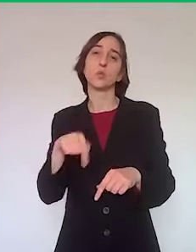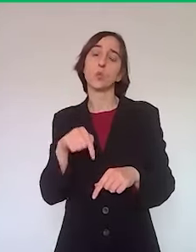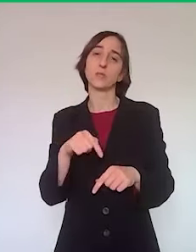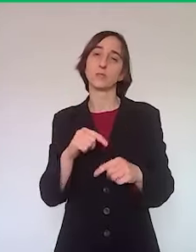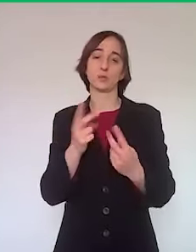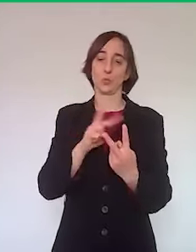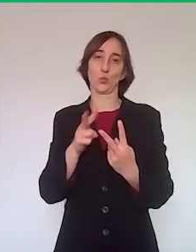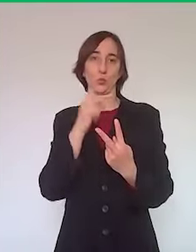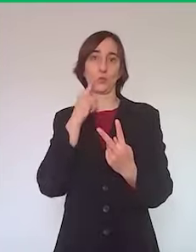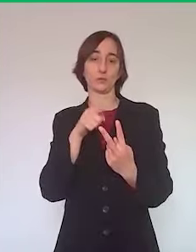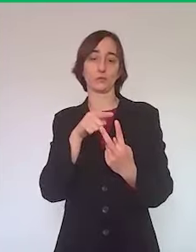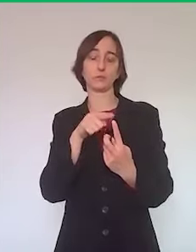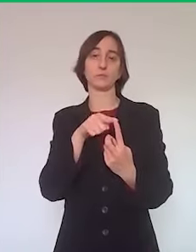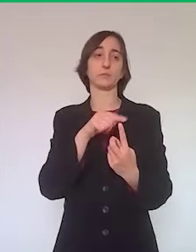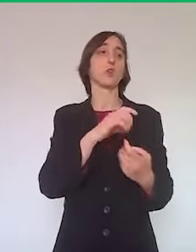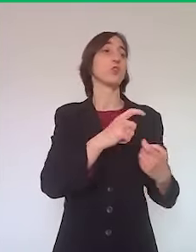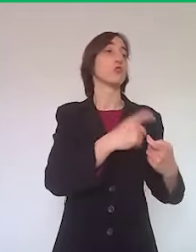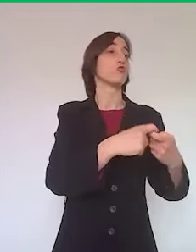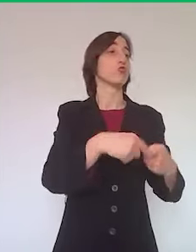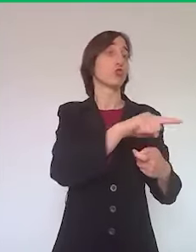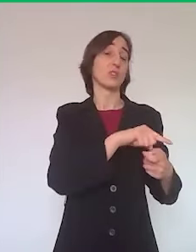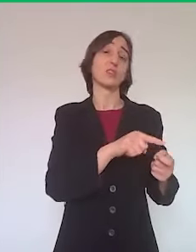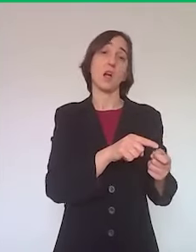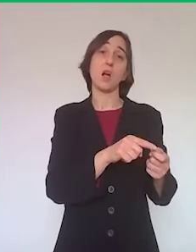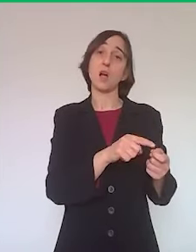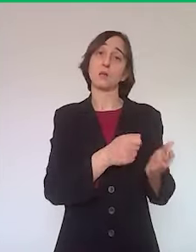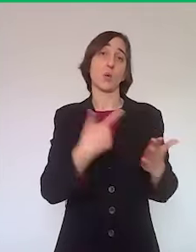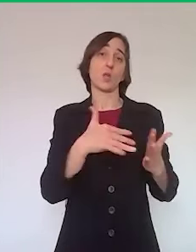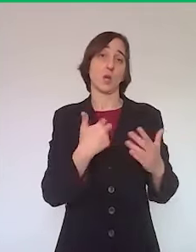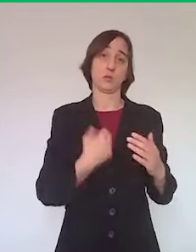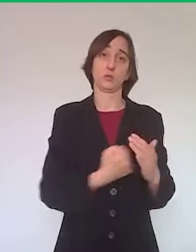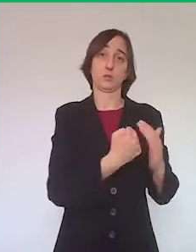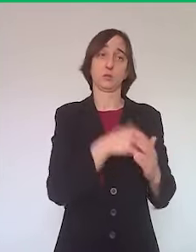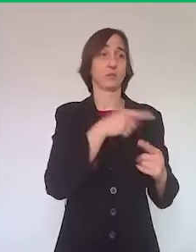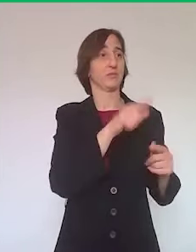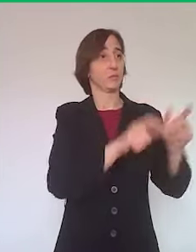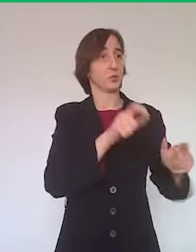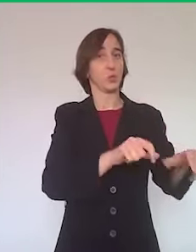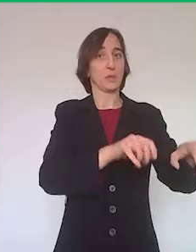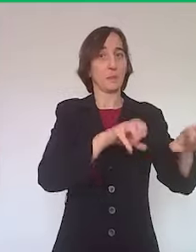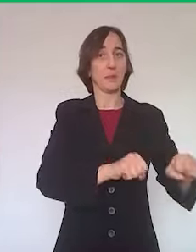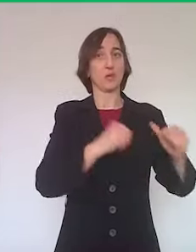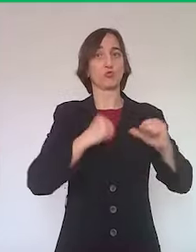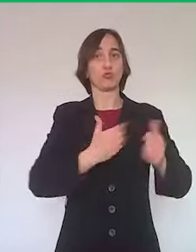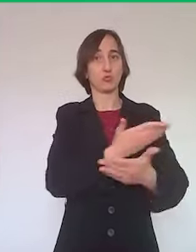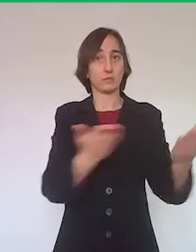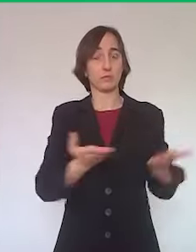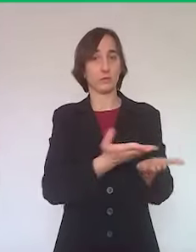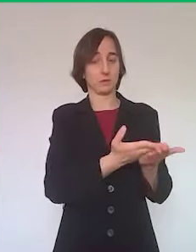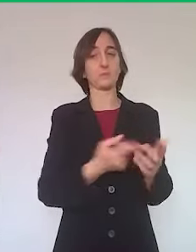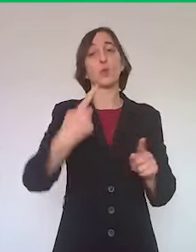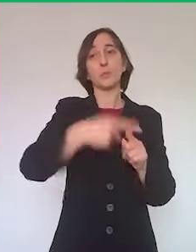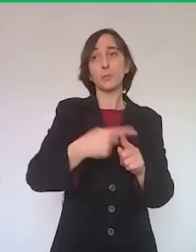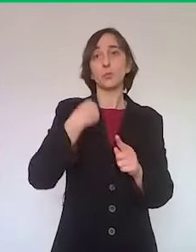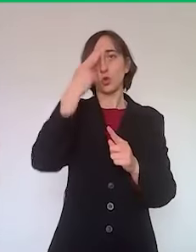nostro tessuto civile ed impegno anche delle persone. Dall'altro lato anche ricordare a tutti i cittadini che se in questo momento